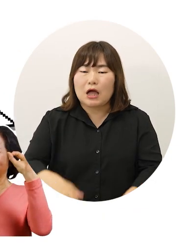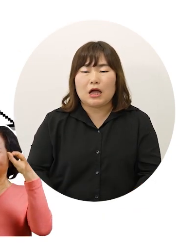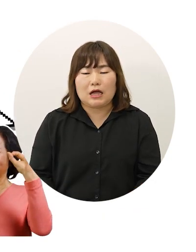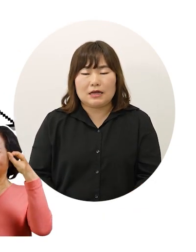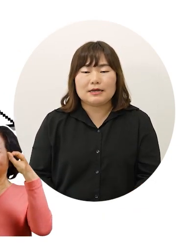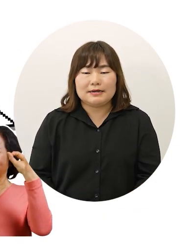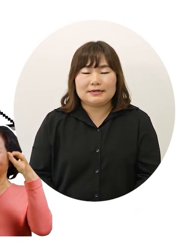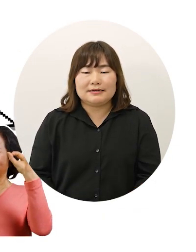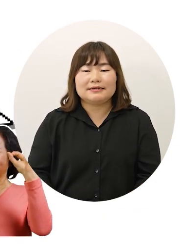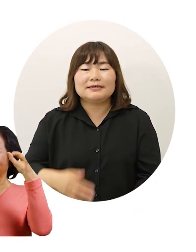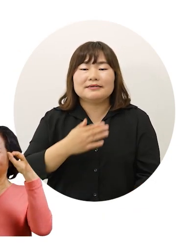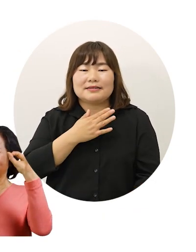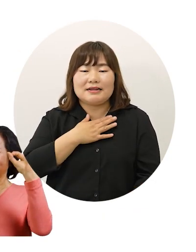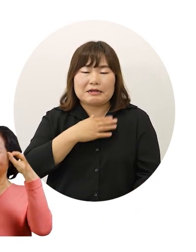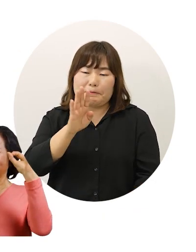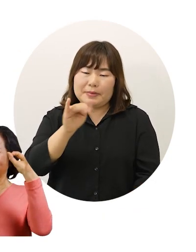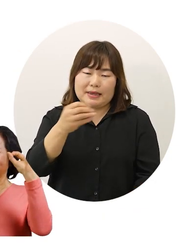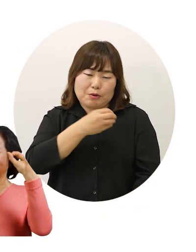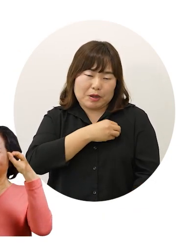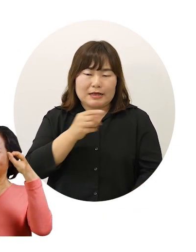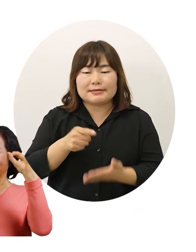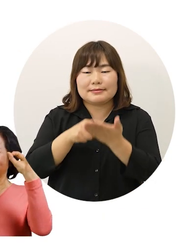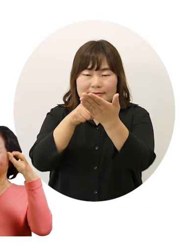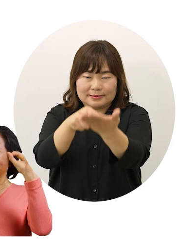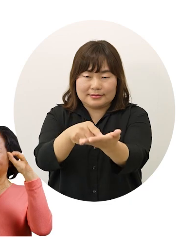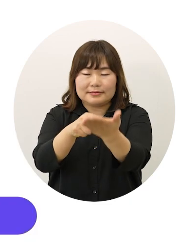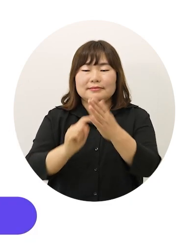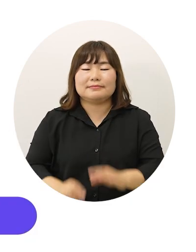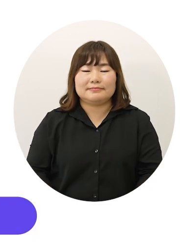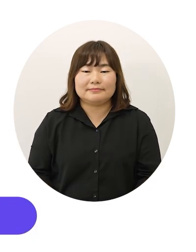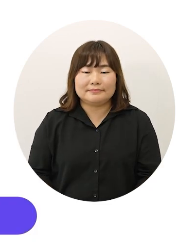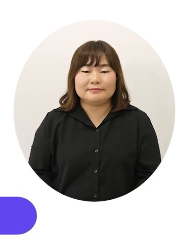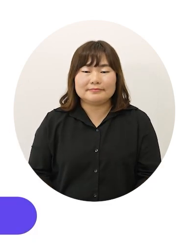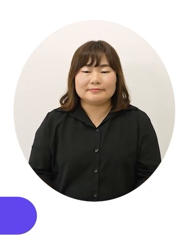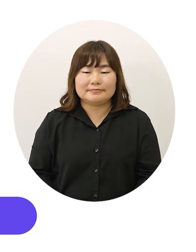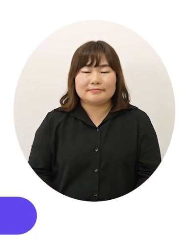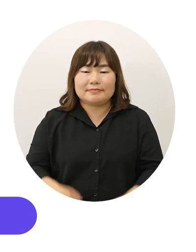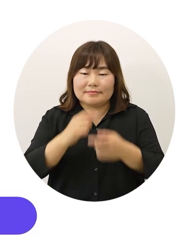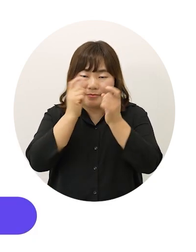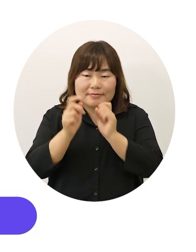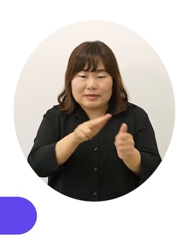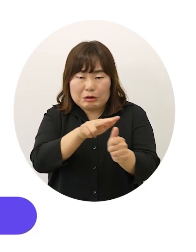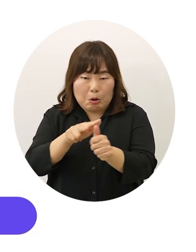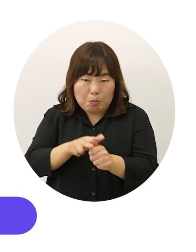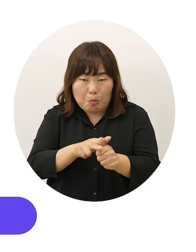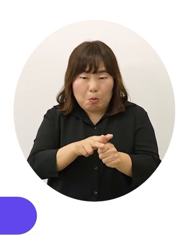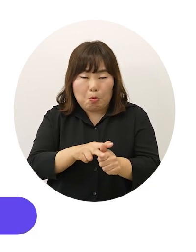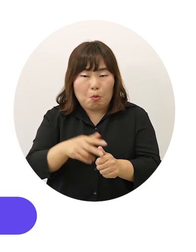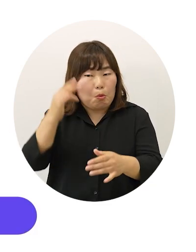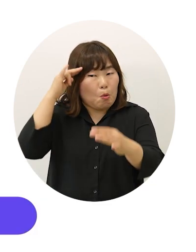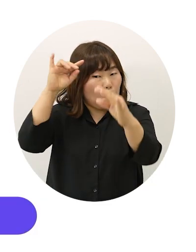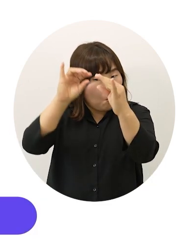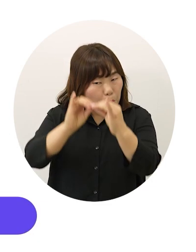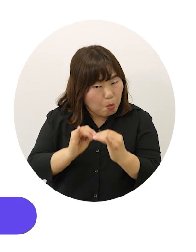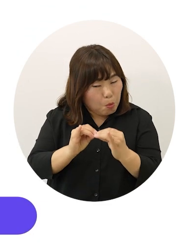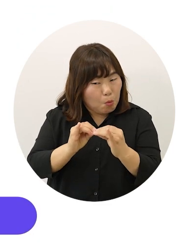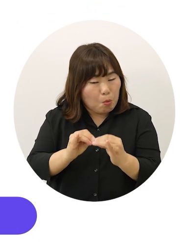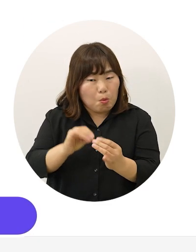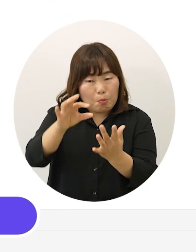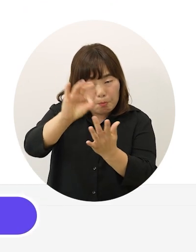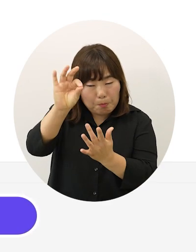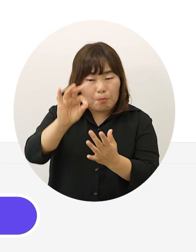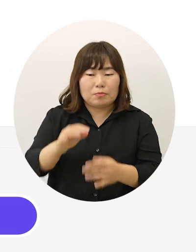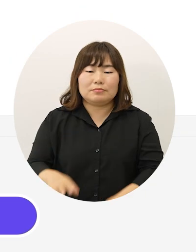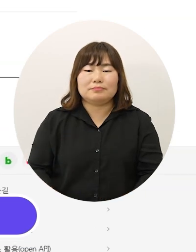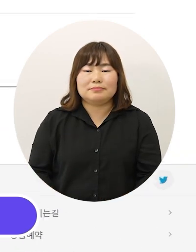그럼 나는 비회원 신청하기 그럼 이제 개인정보 약관 모두 동의합니다 선택하고 가장